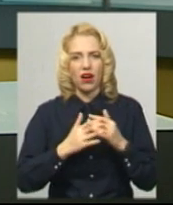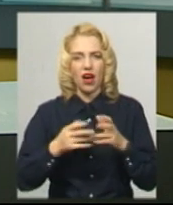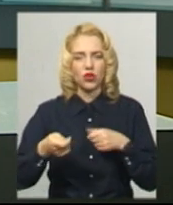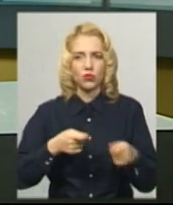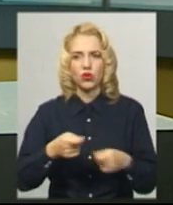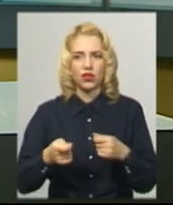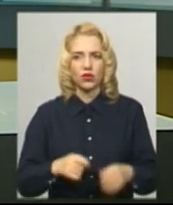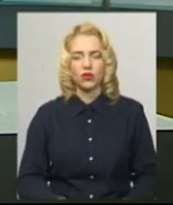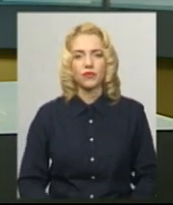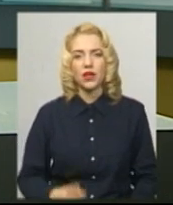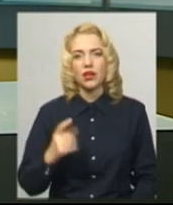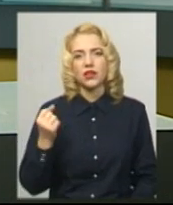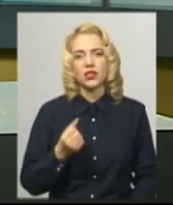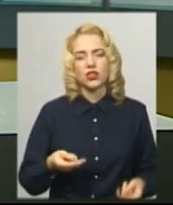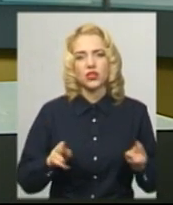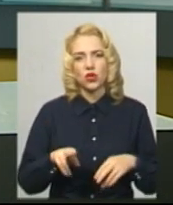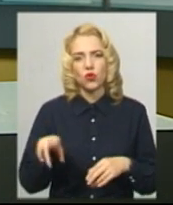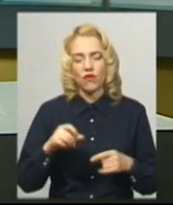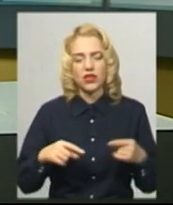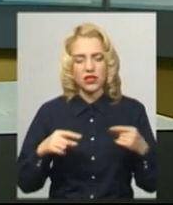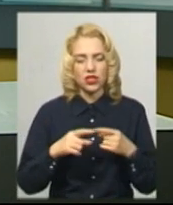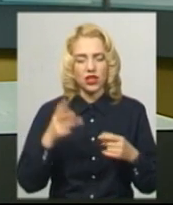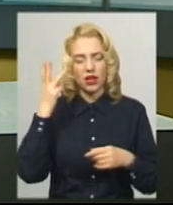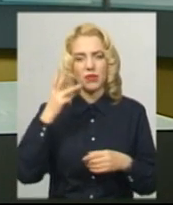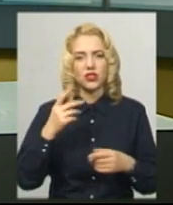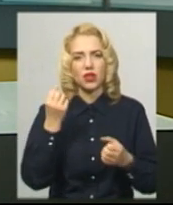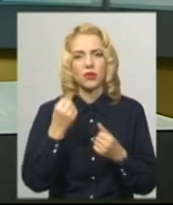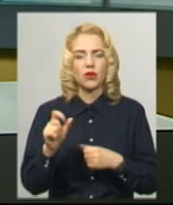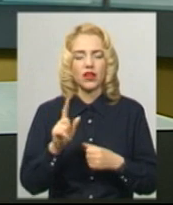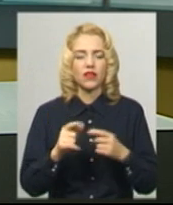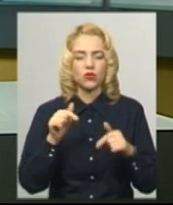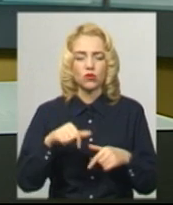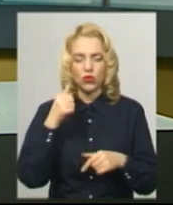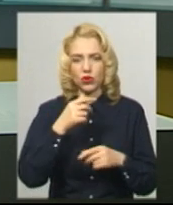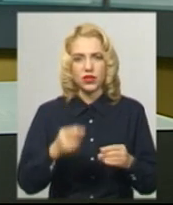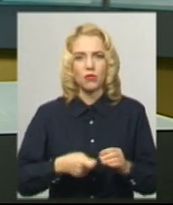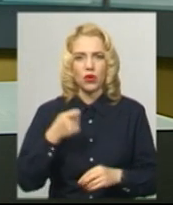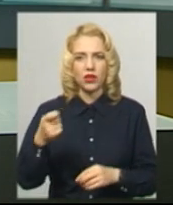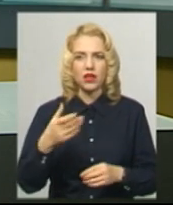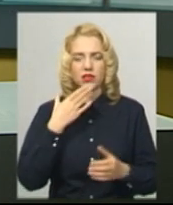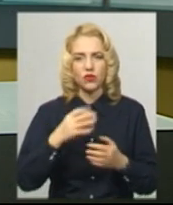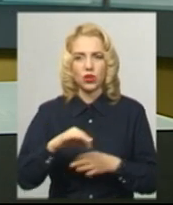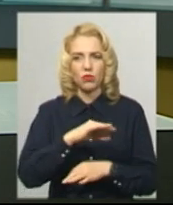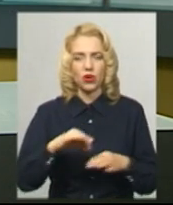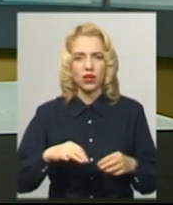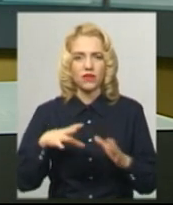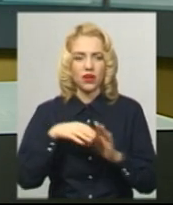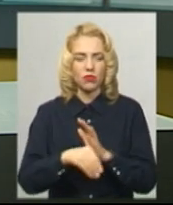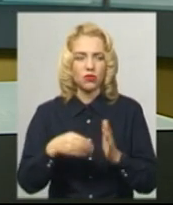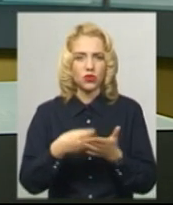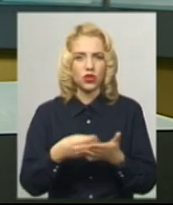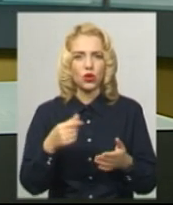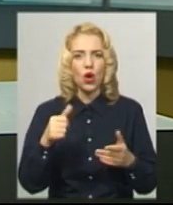Тиждень залишився до визначення хмельничан-переможців, які цього року подали свої проєкти у рамках бюджету участі. Про це